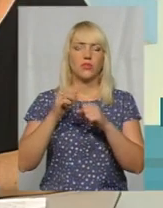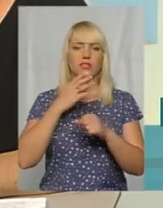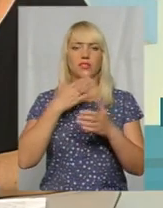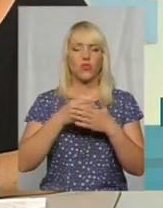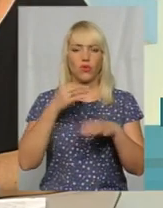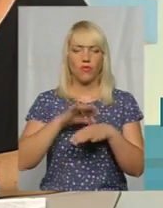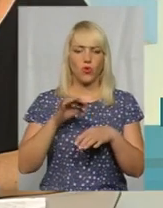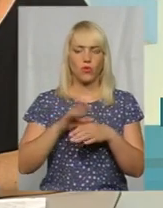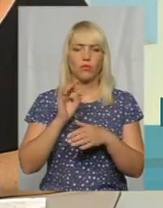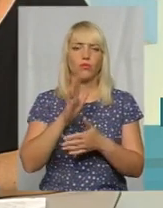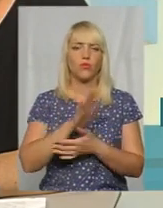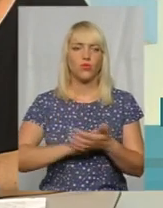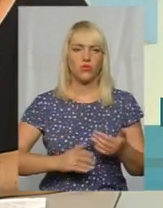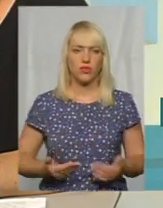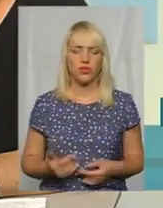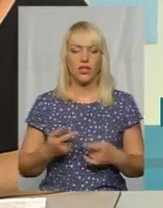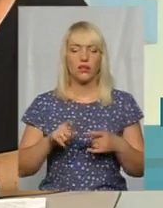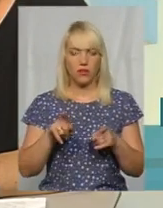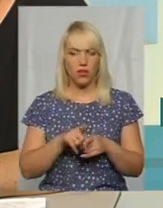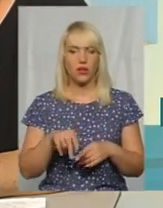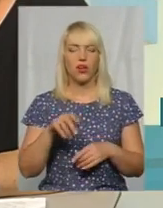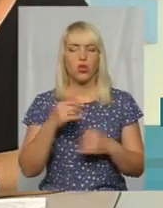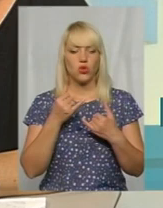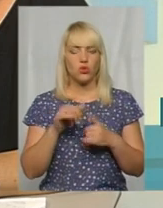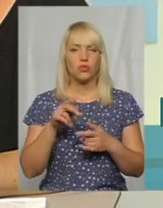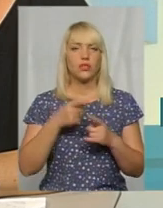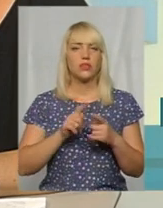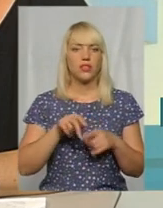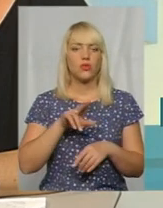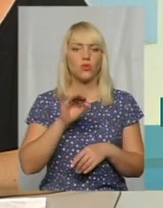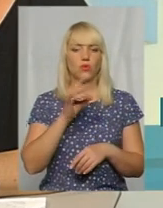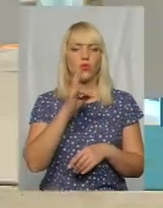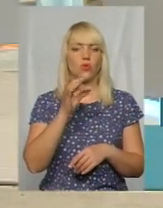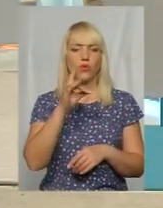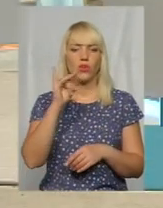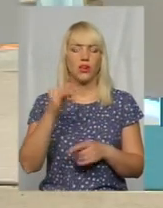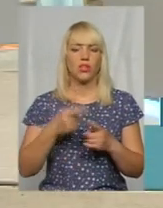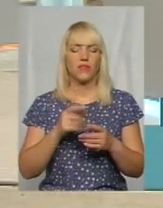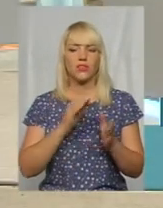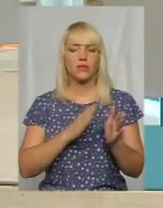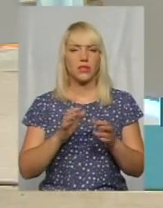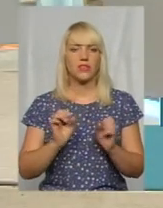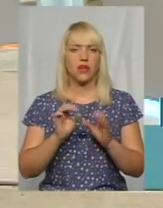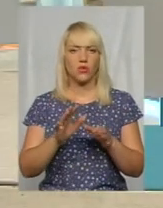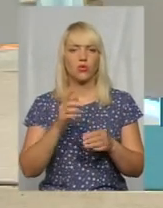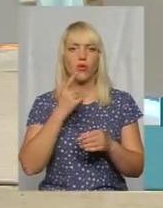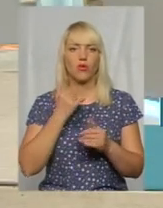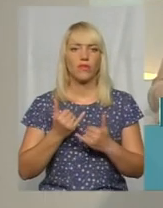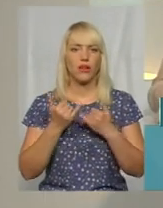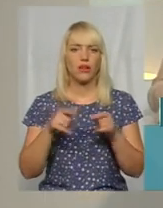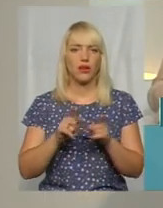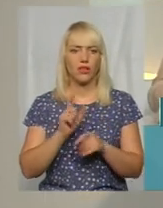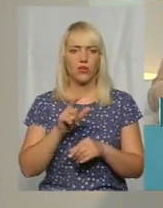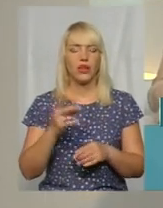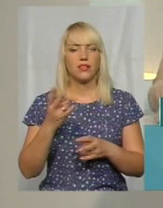чудом є ми, донори, які систематично здаємо для них кров. От ви варто відзначити і подякувати,